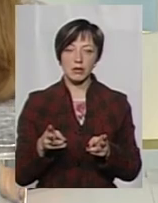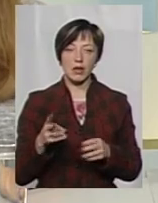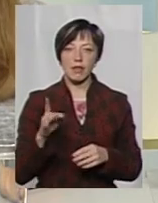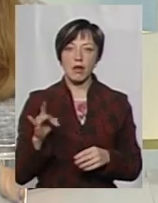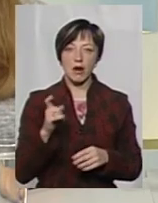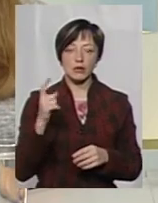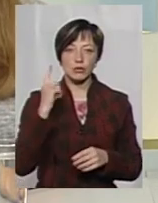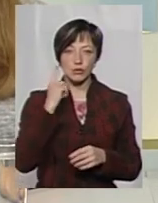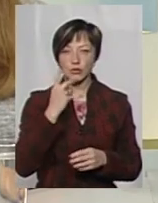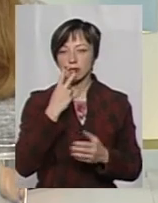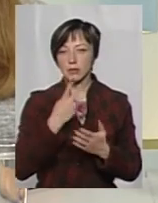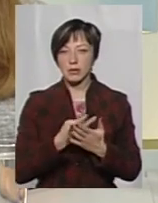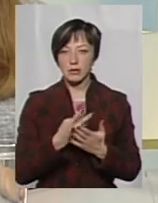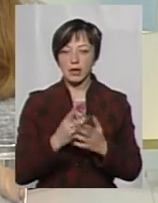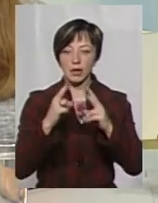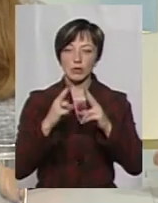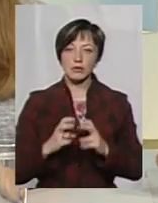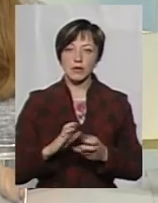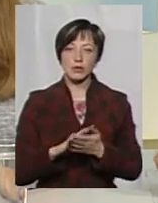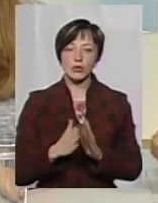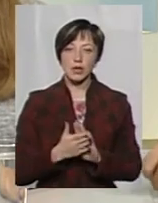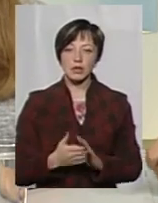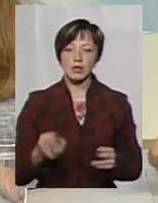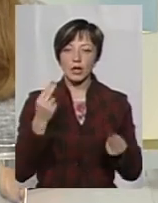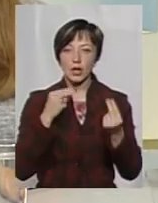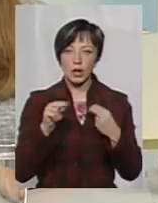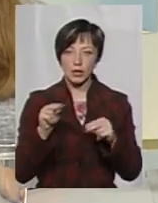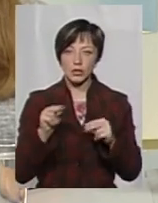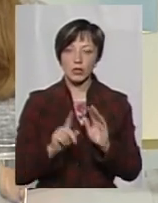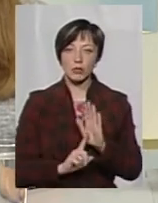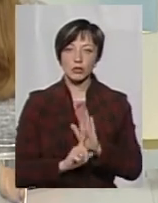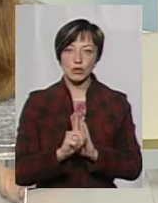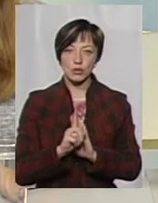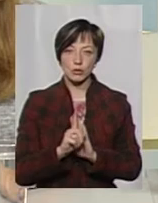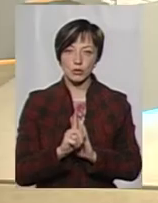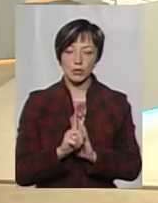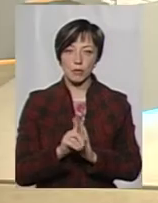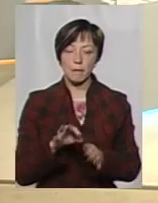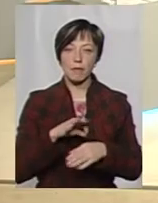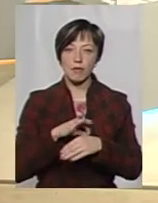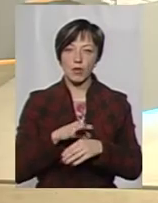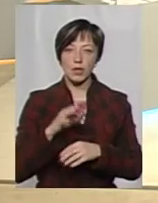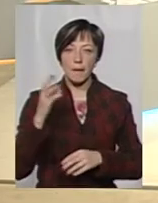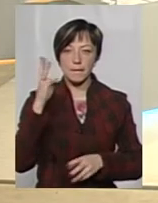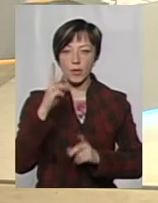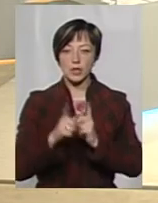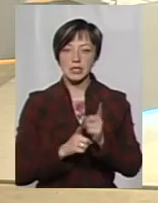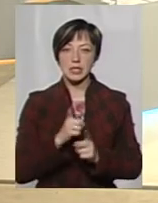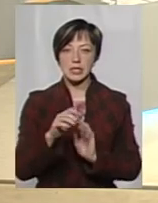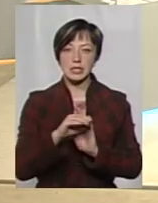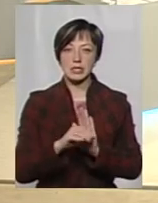я чув, і аналізували ситуацію, саме краще на початку проводити модернізацію систем